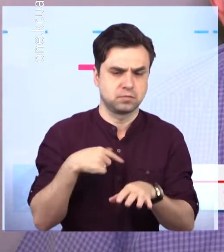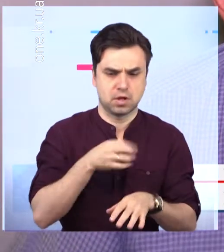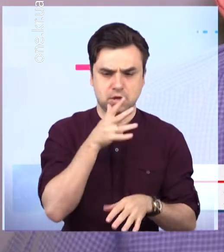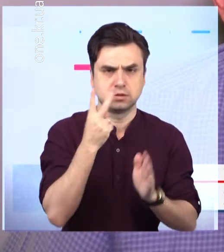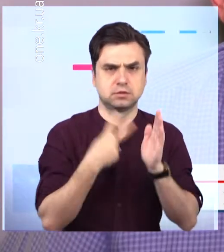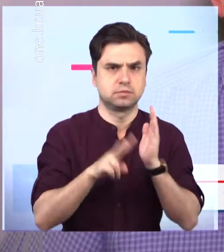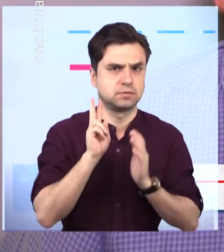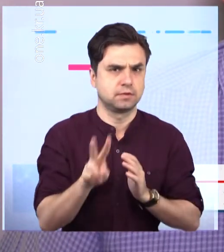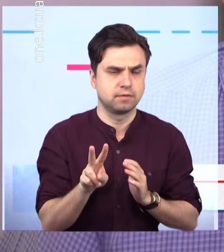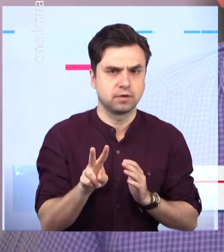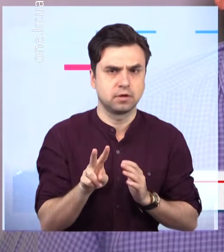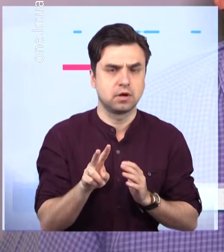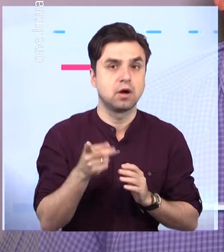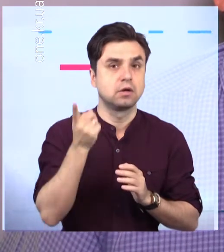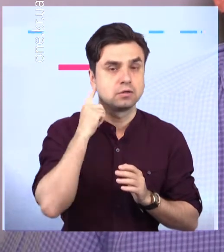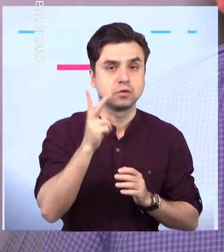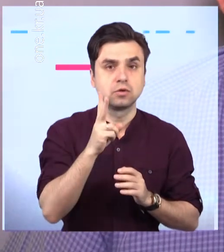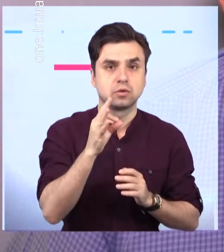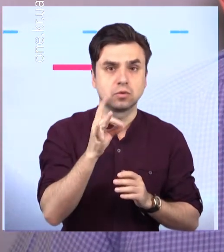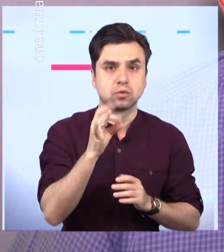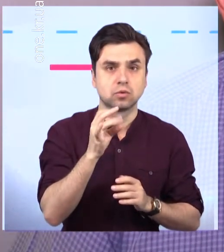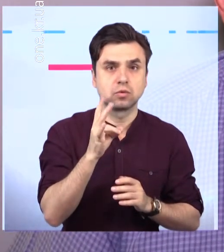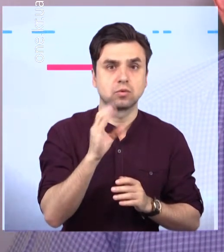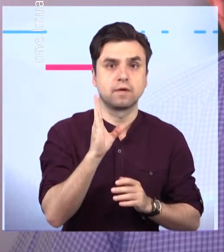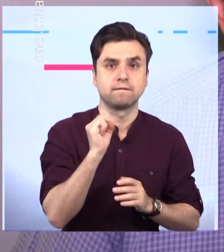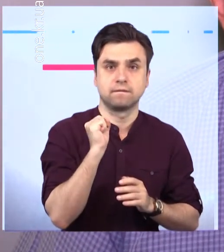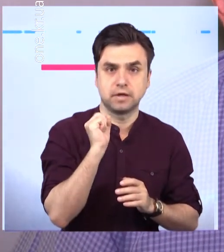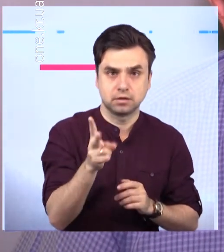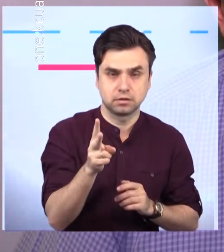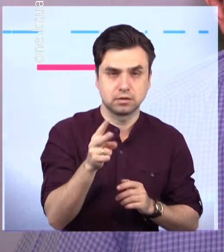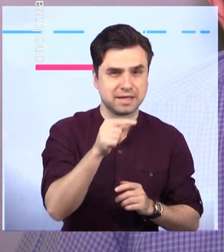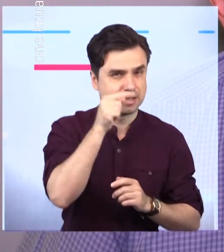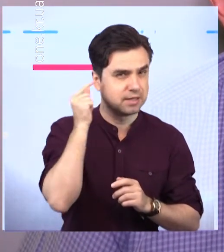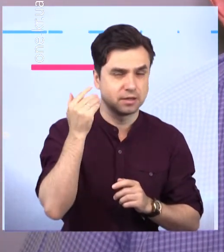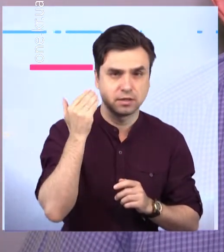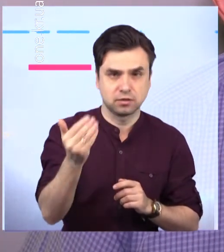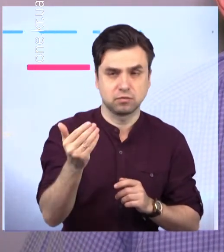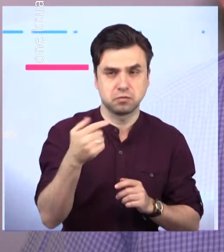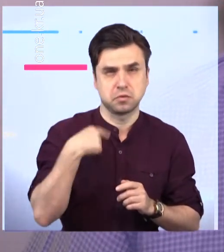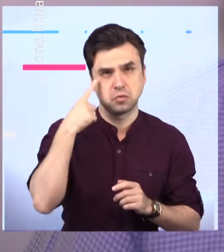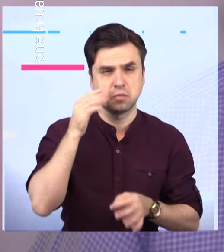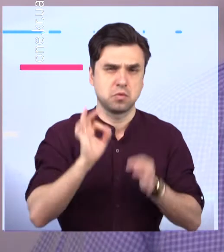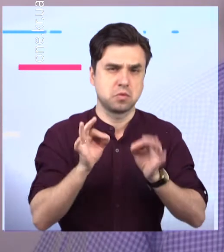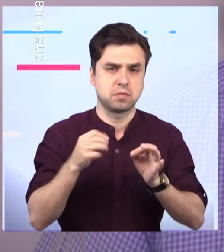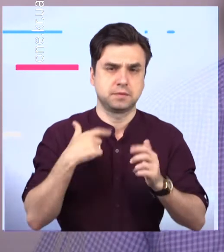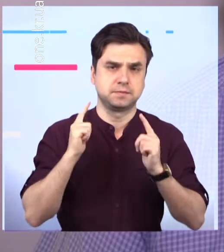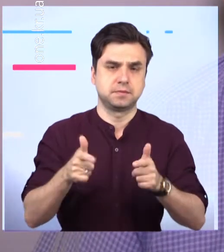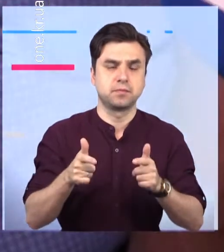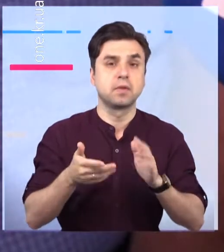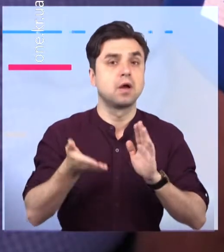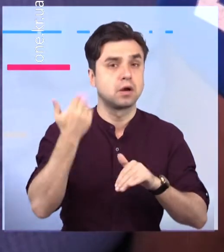72 роки. Ну, а тут коронавакс китайська. Думаю, все буде нормально.